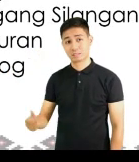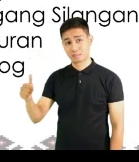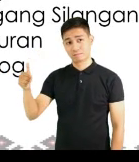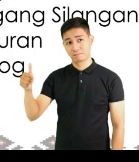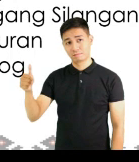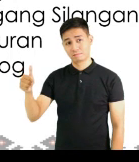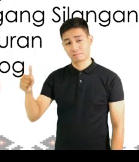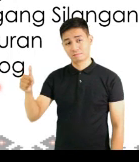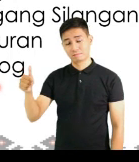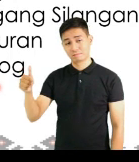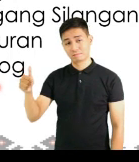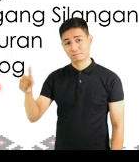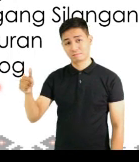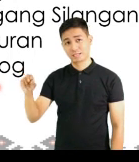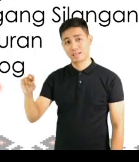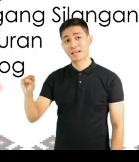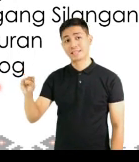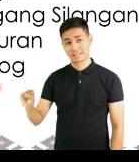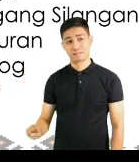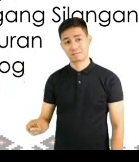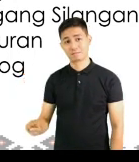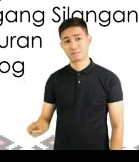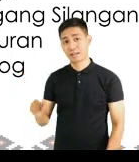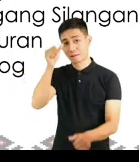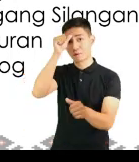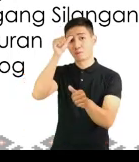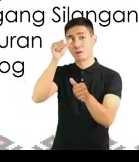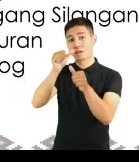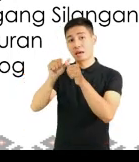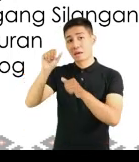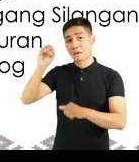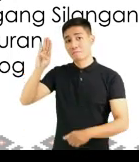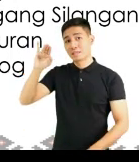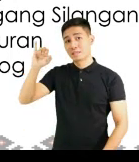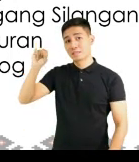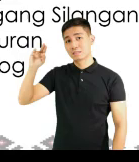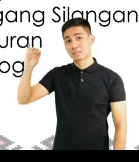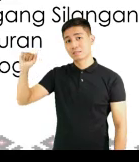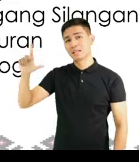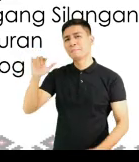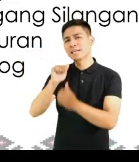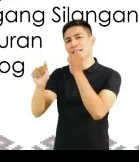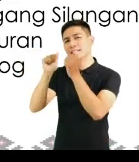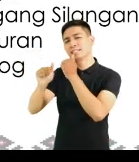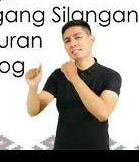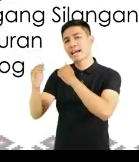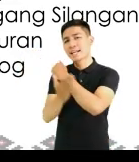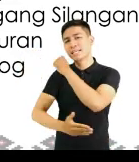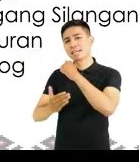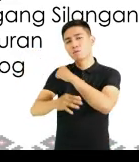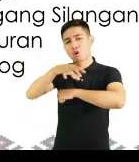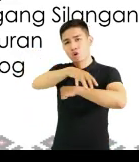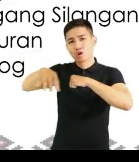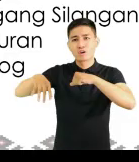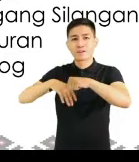Ikasampu, timog. Tandaan, ang lokasyong bisinal ng Pilipinas ay tumutukoy sa mga